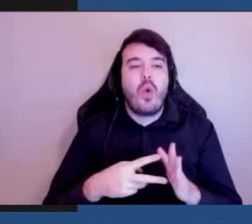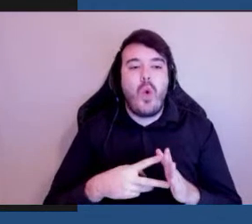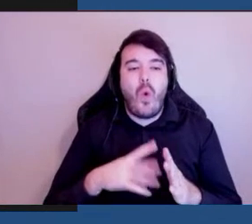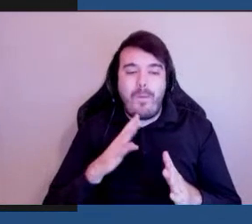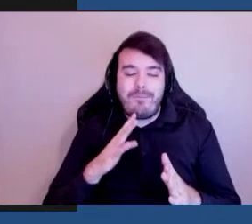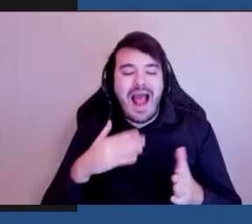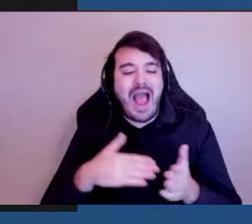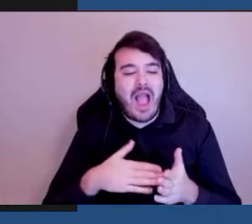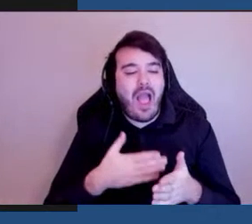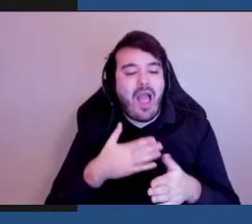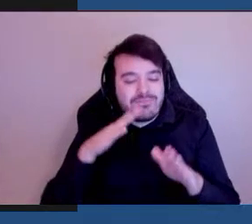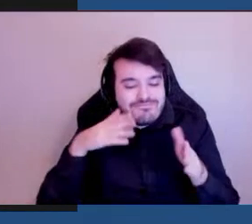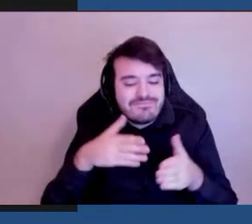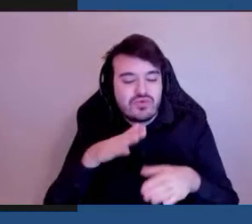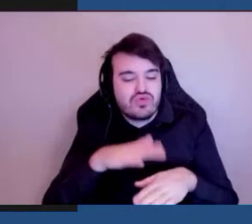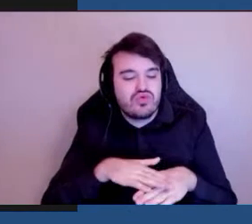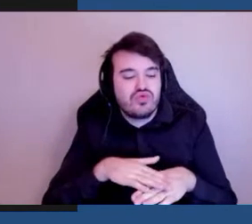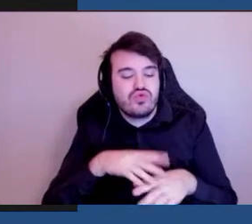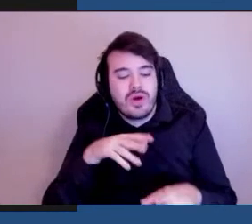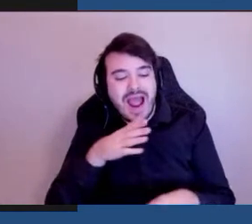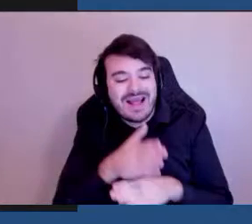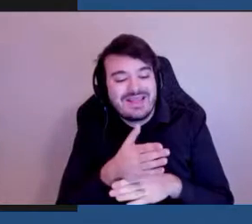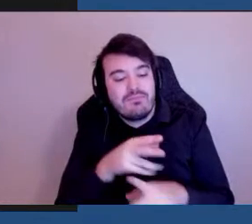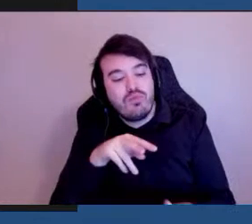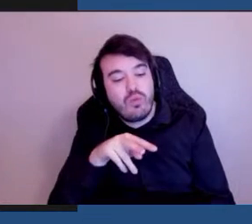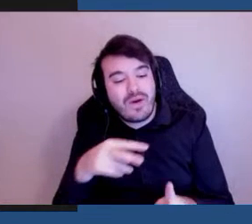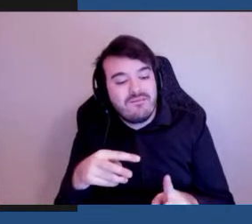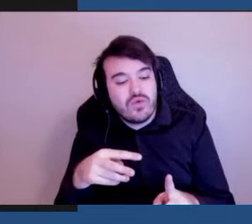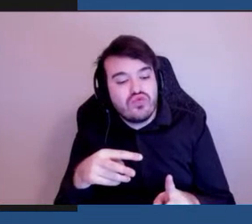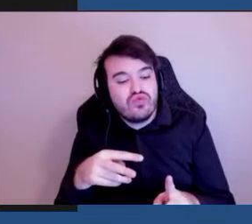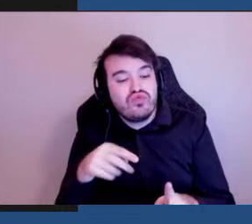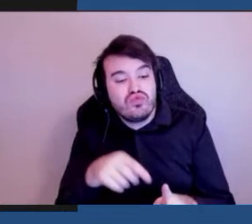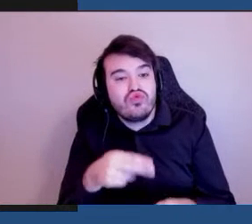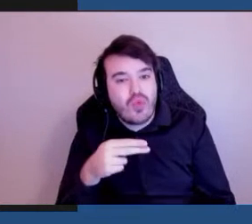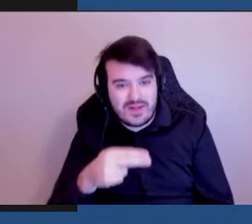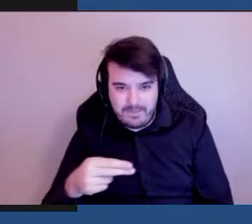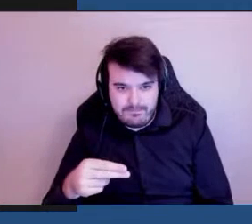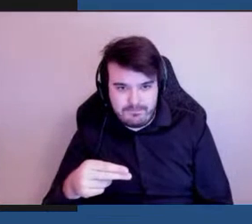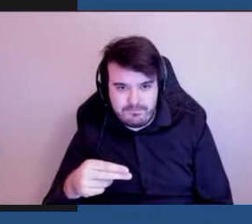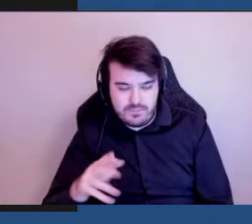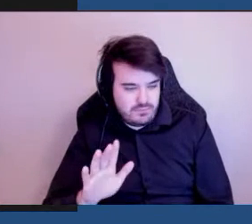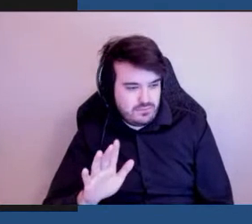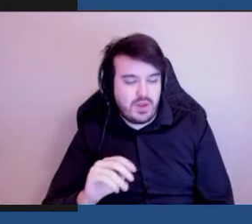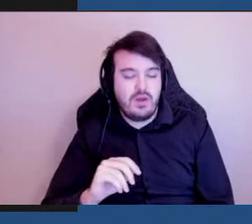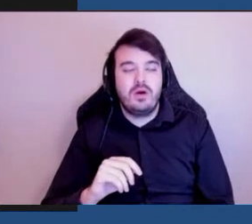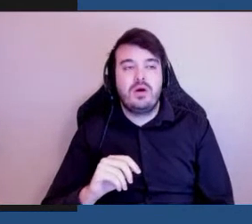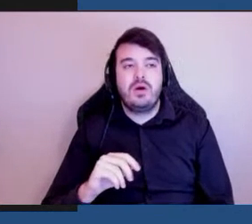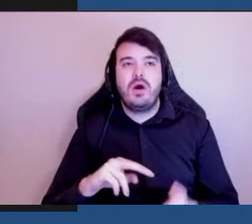de l'accessibilité du point de vue du handicap. C'est plutôt